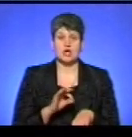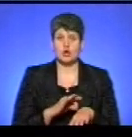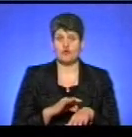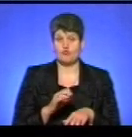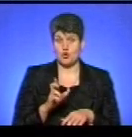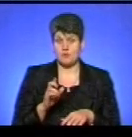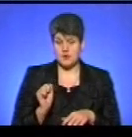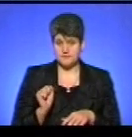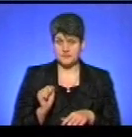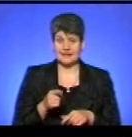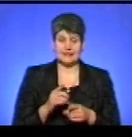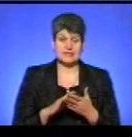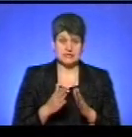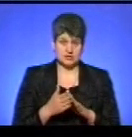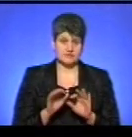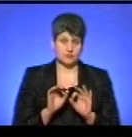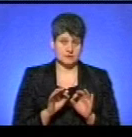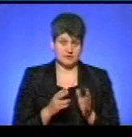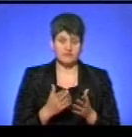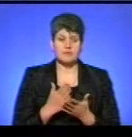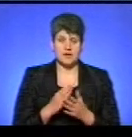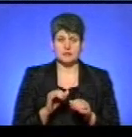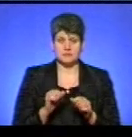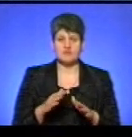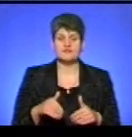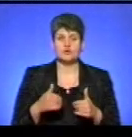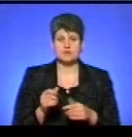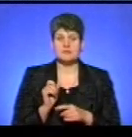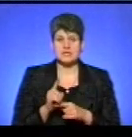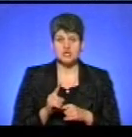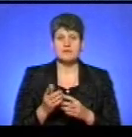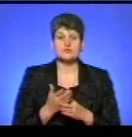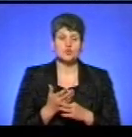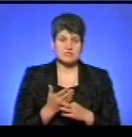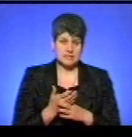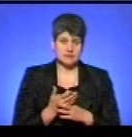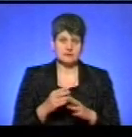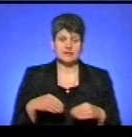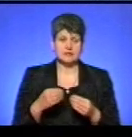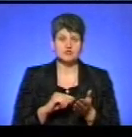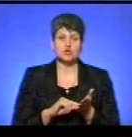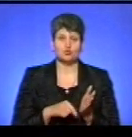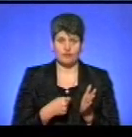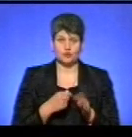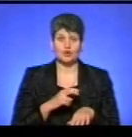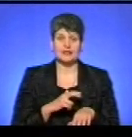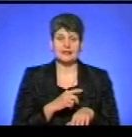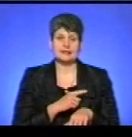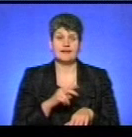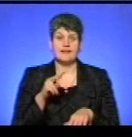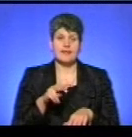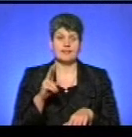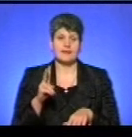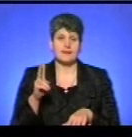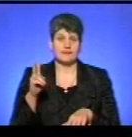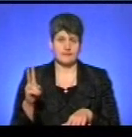і така ситуація, як ви описуєте, ви маєте право звернутися за призначенням субсидій, надавши довідку лікарської консультативної